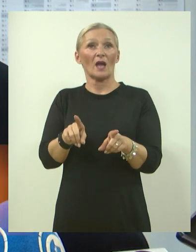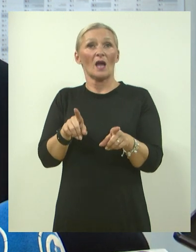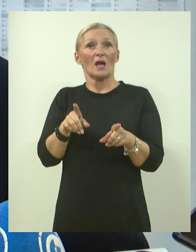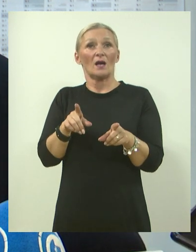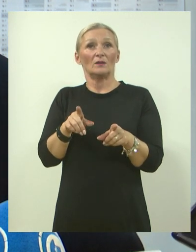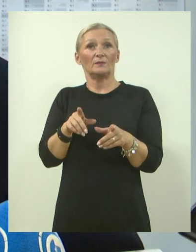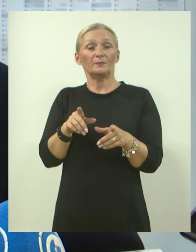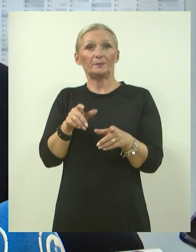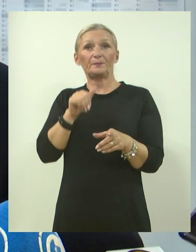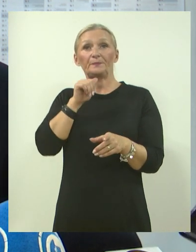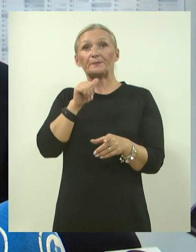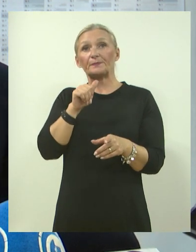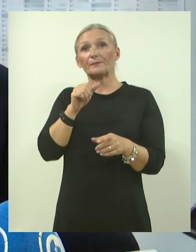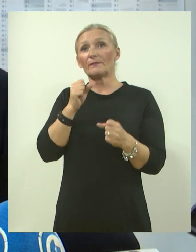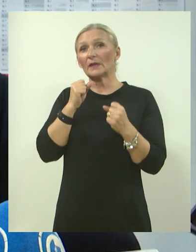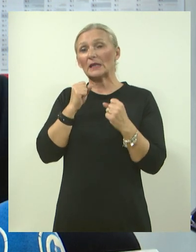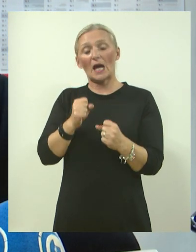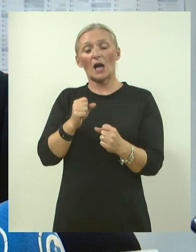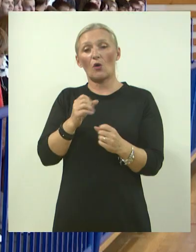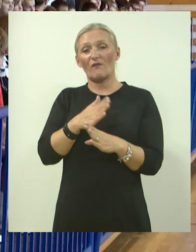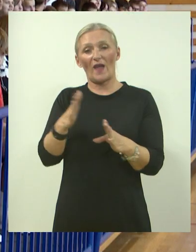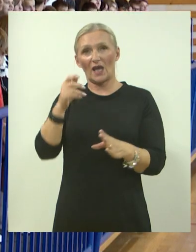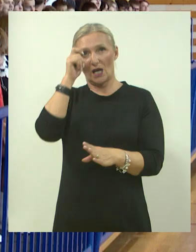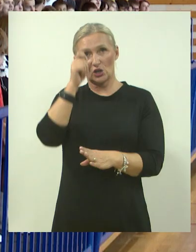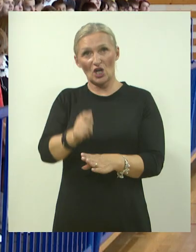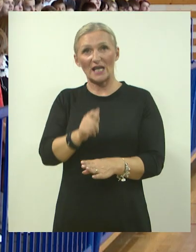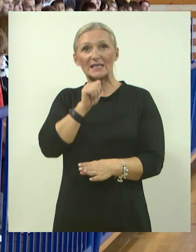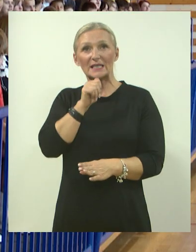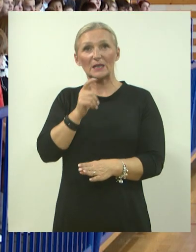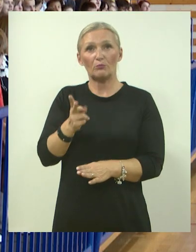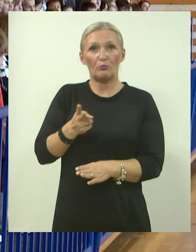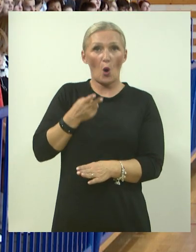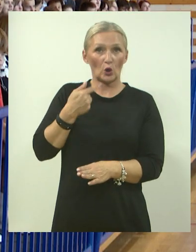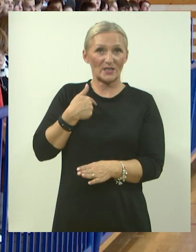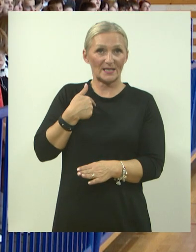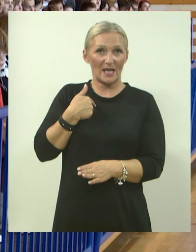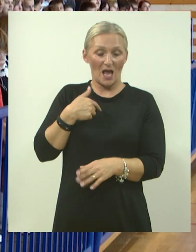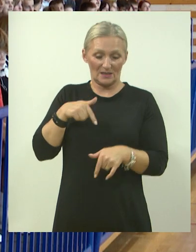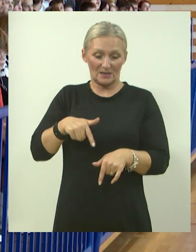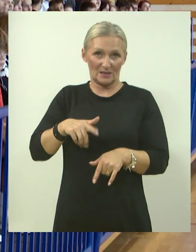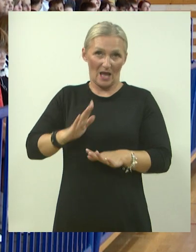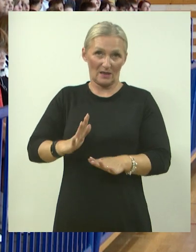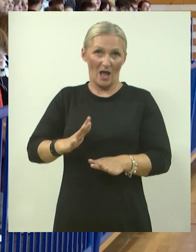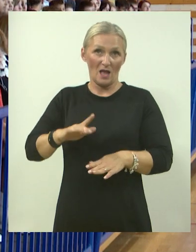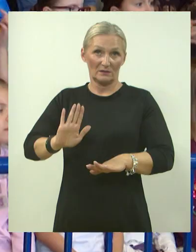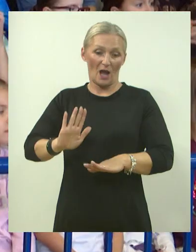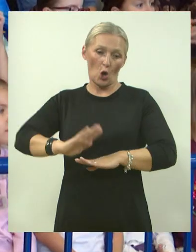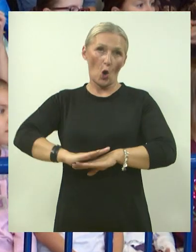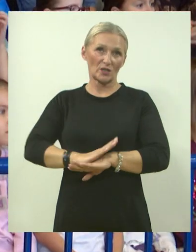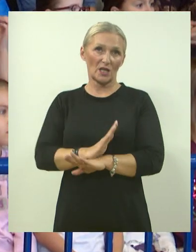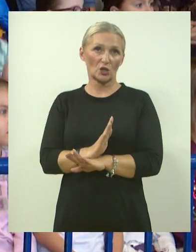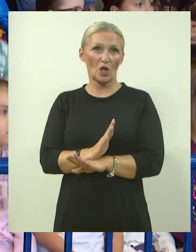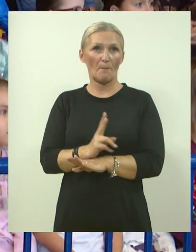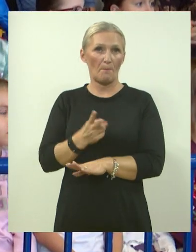danima rata. Izuzetno velim čast i ponos me ispunjava ovog trenutka da se